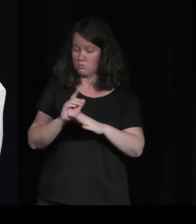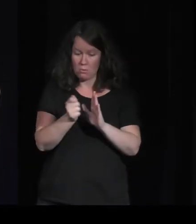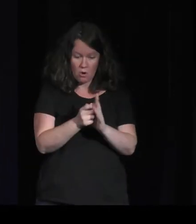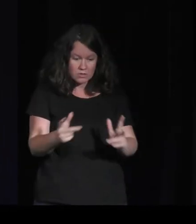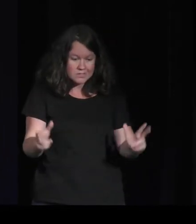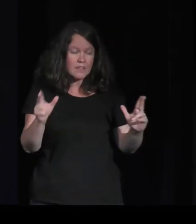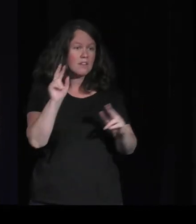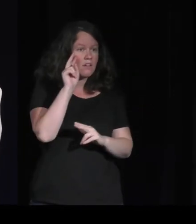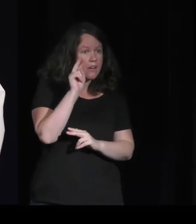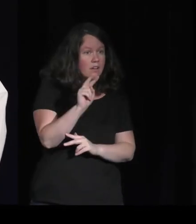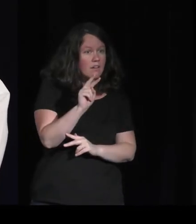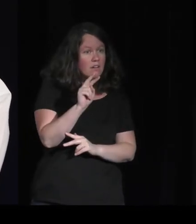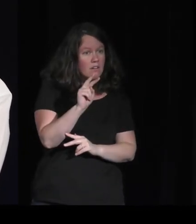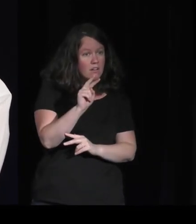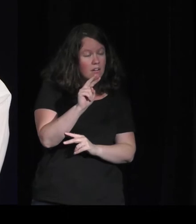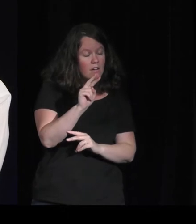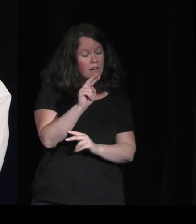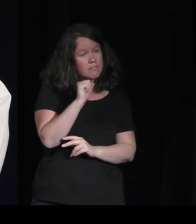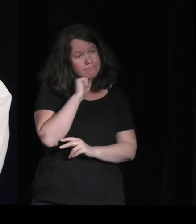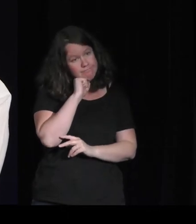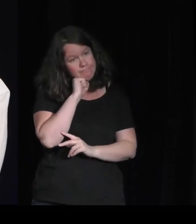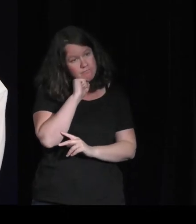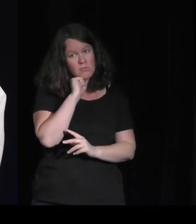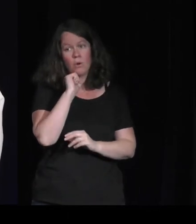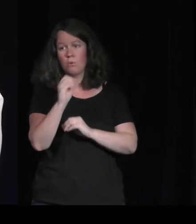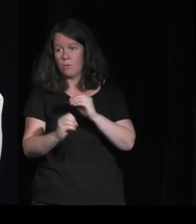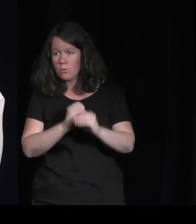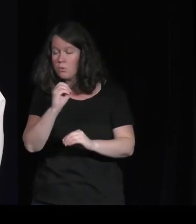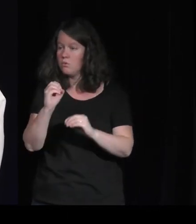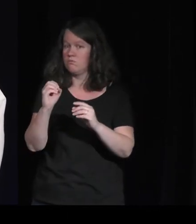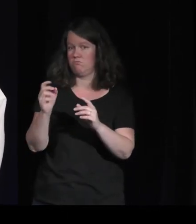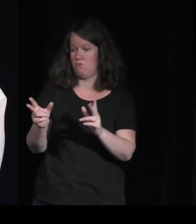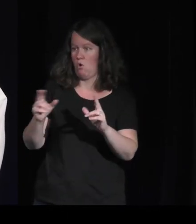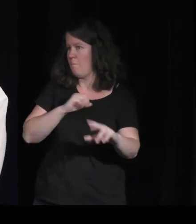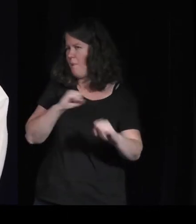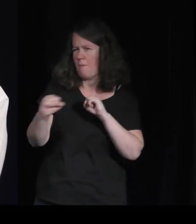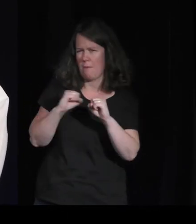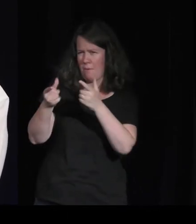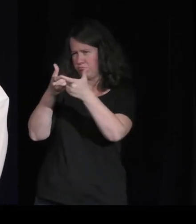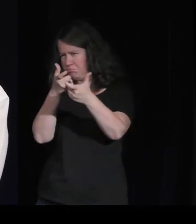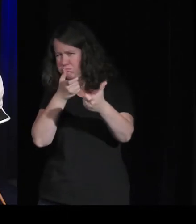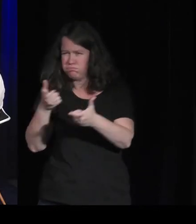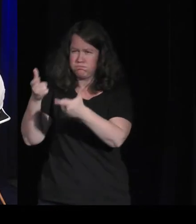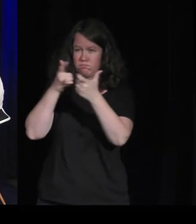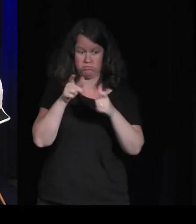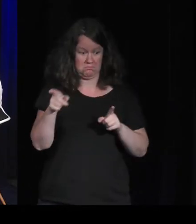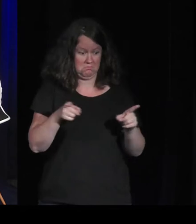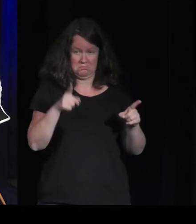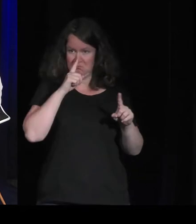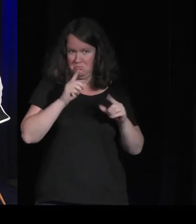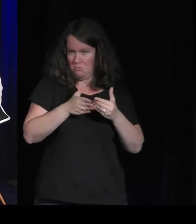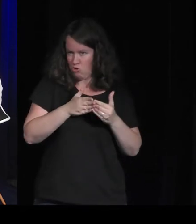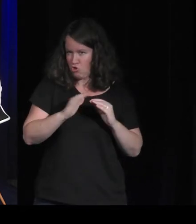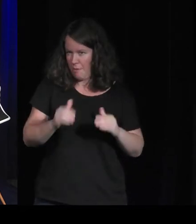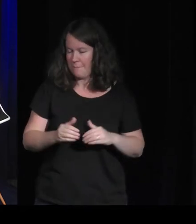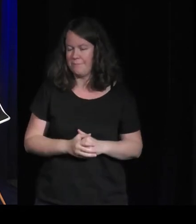les scènes où on agit sont moins séparées qu'on pourrait penser, en fait. Oui, en fait, il y a deux promesses. Le jeu vidéo, c